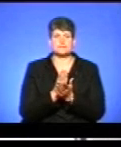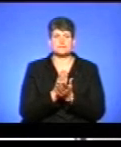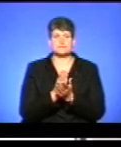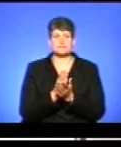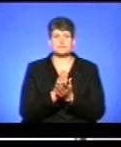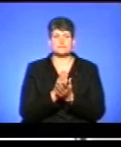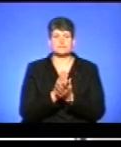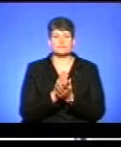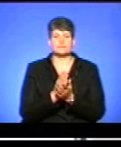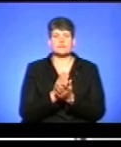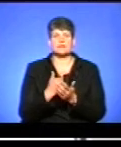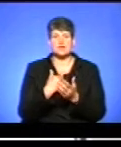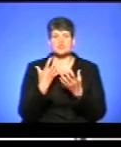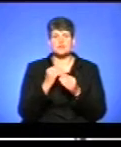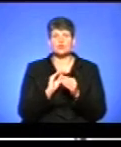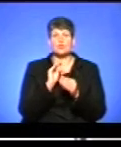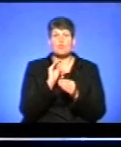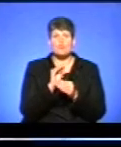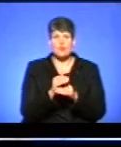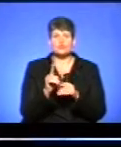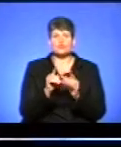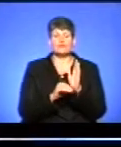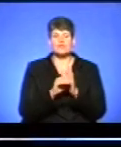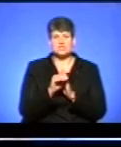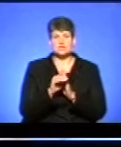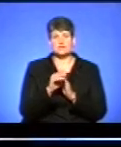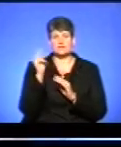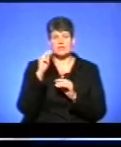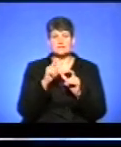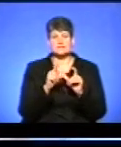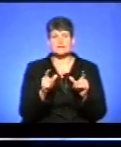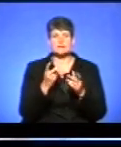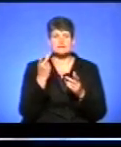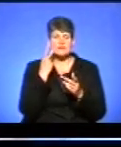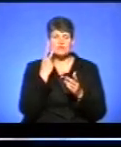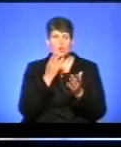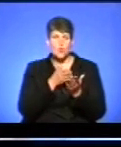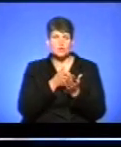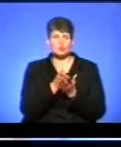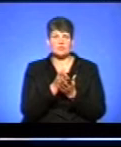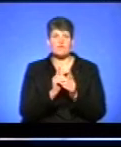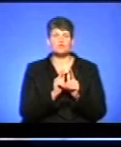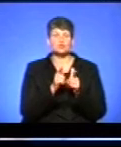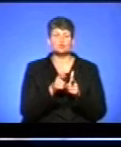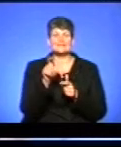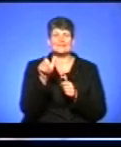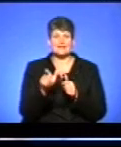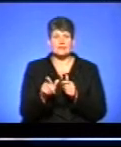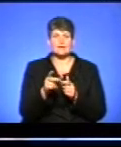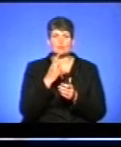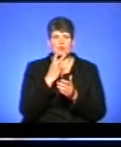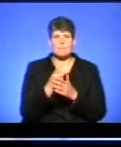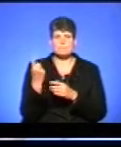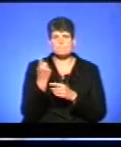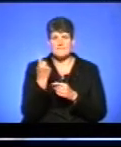розумію. Я ще доповню, власне, те, що вищий навчальний заклад завжди орієнтується на вступника, який показав перший